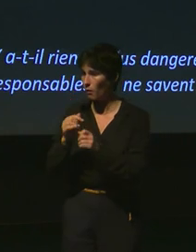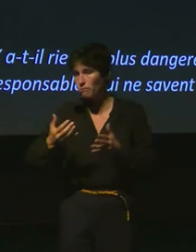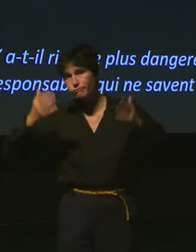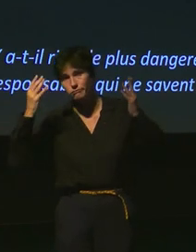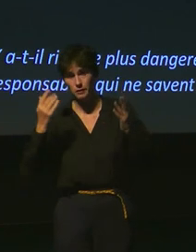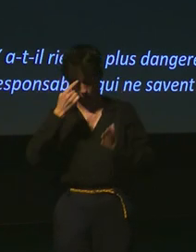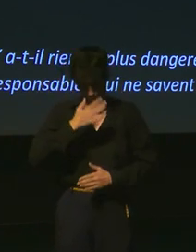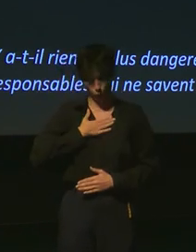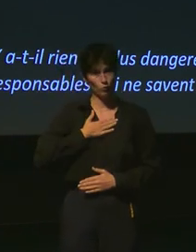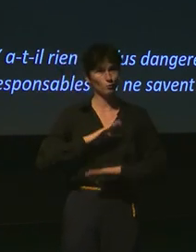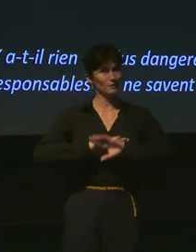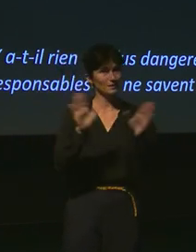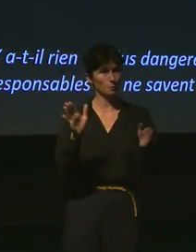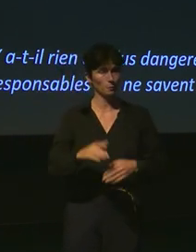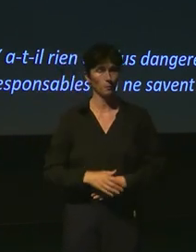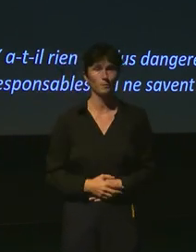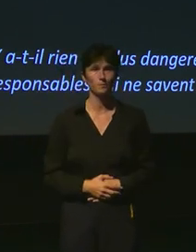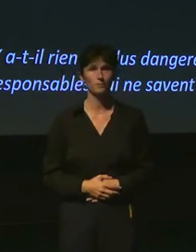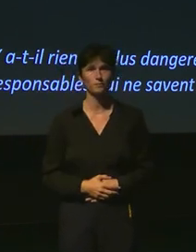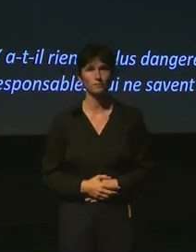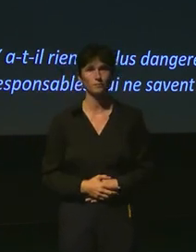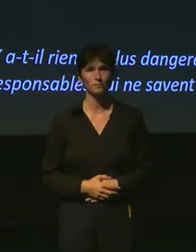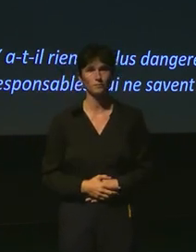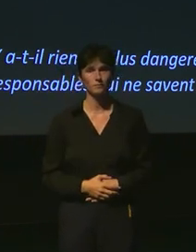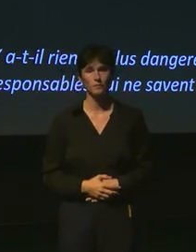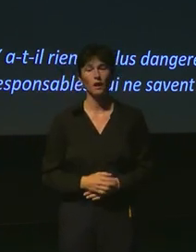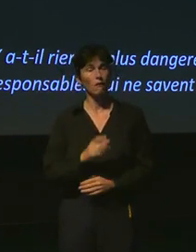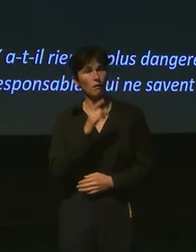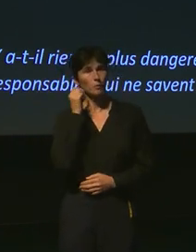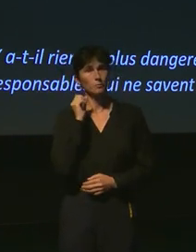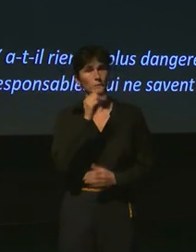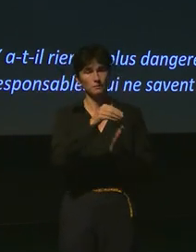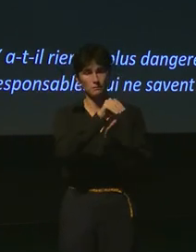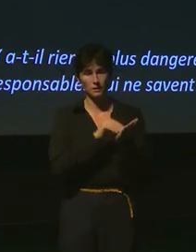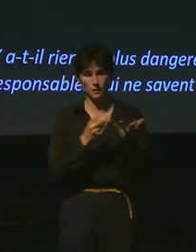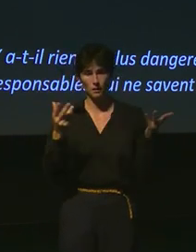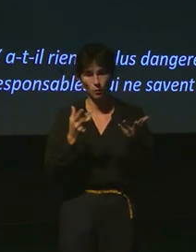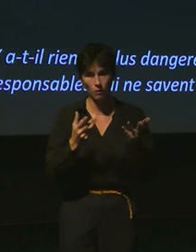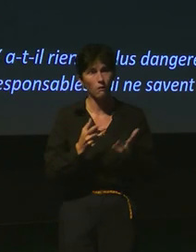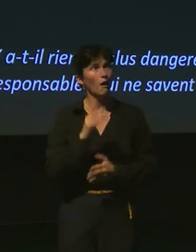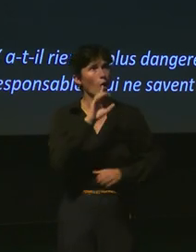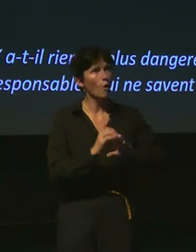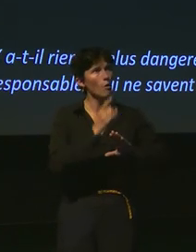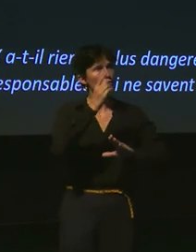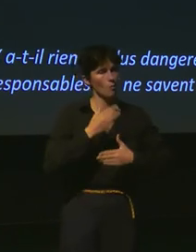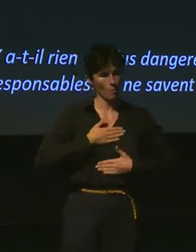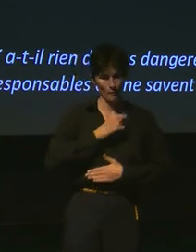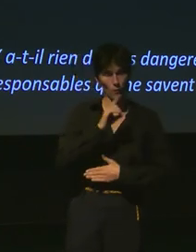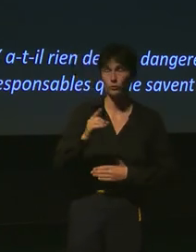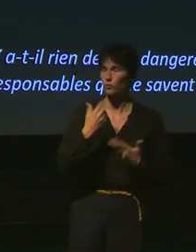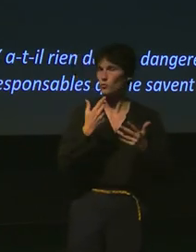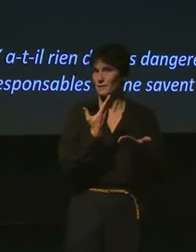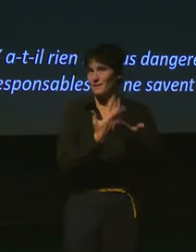Thérémon. Y a-t-il péché à Harry? Rien de plus dangereux que des dieux à sa visflée et il reste chiençade.